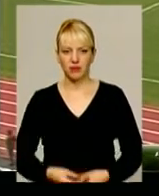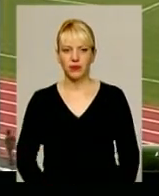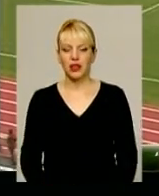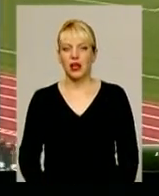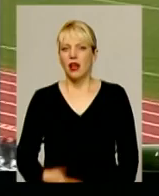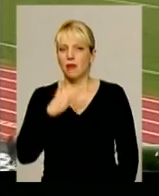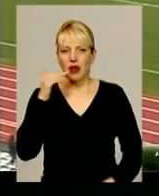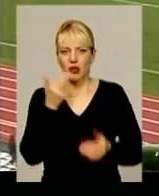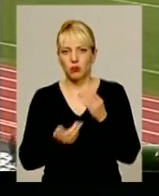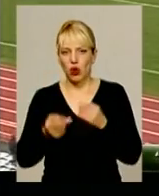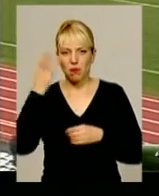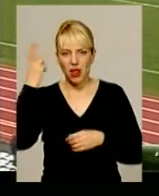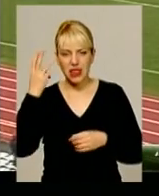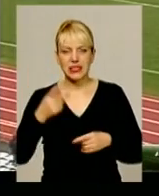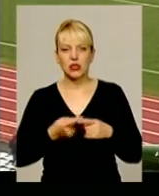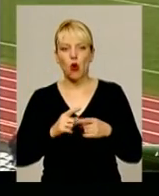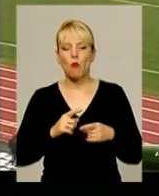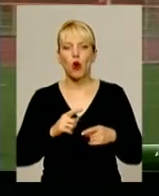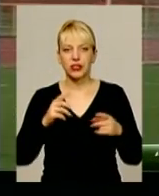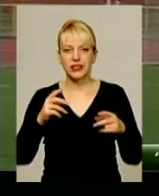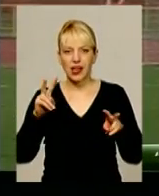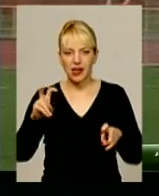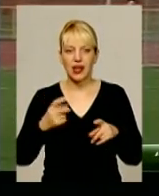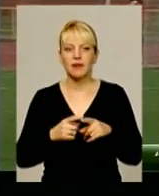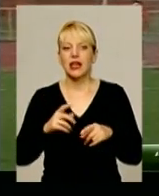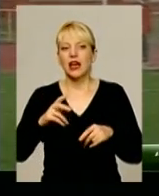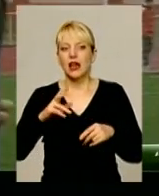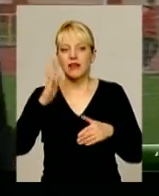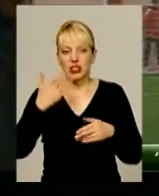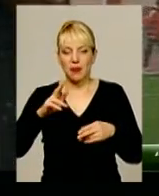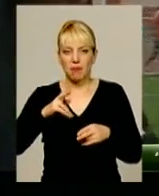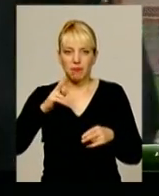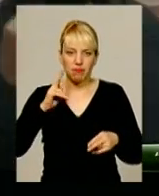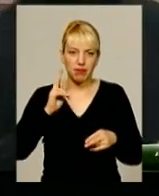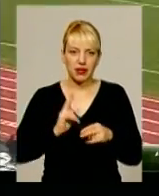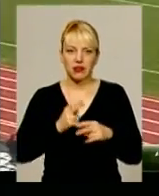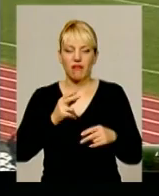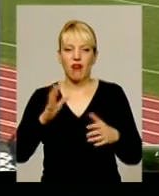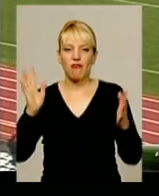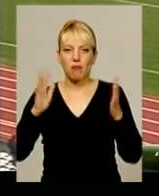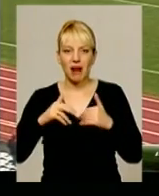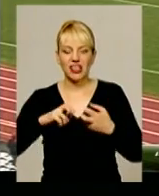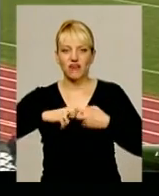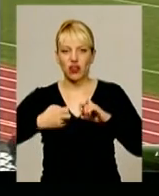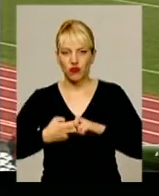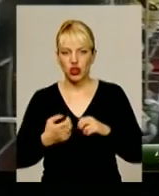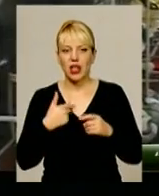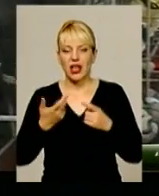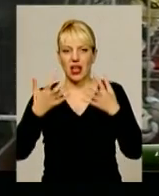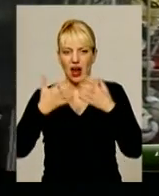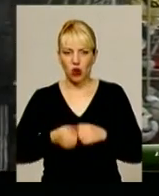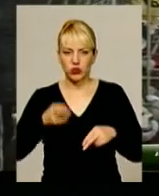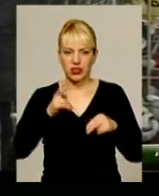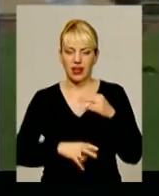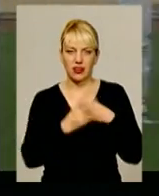Низку поразок Хмельницького «Поділля» в другій лізі чемпіонату України з футболу перервав матч з івано-франківським тепловиком. Гра закінчилася з рахунком 2